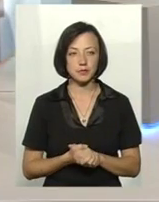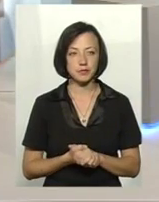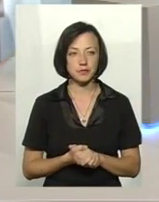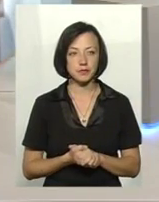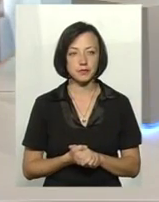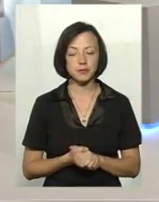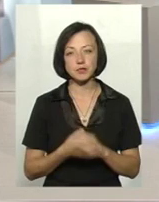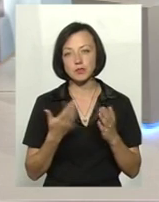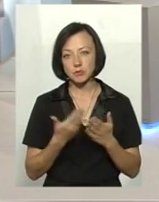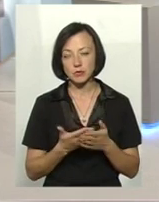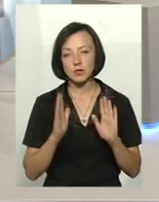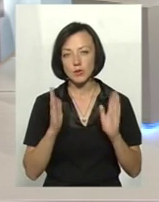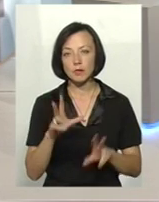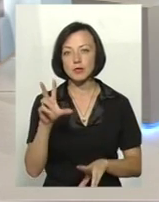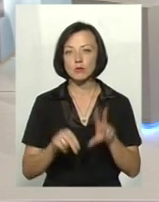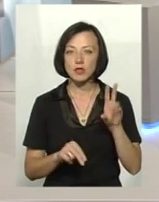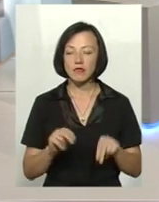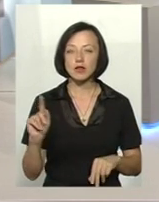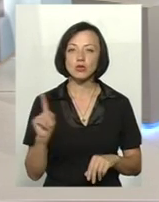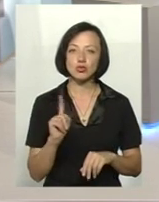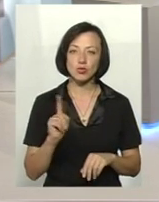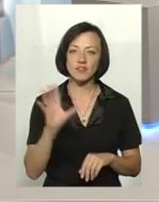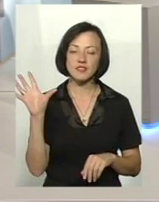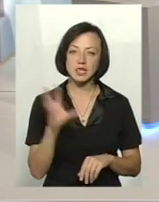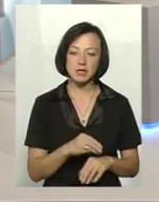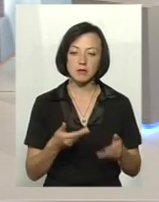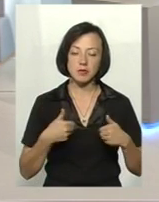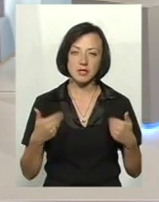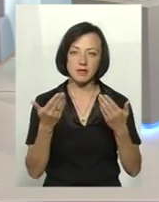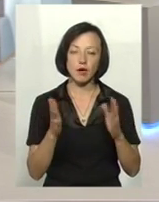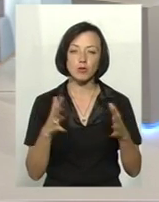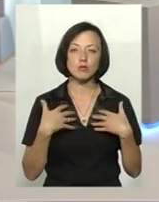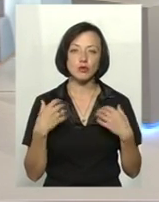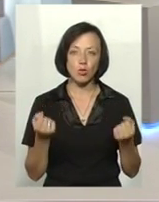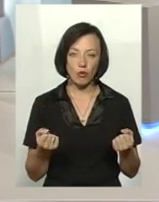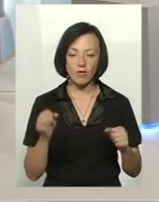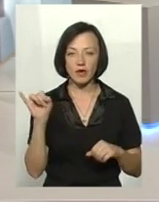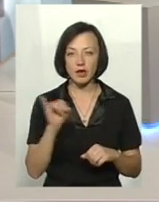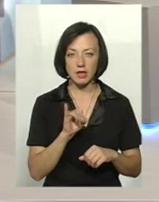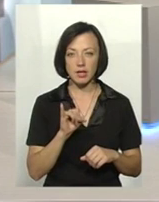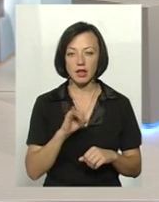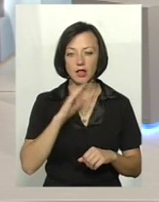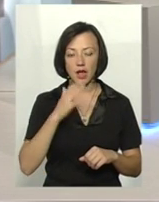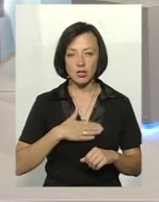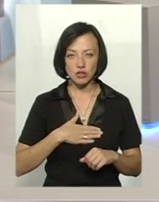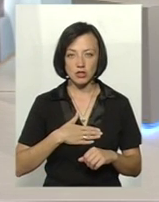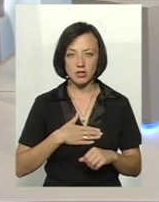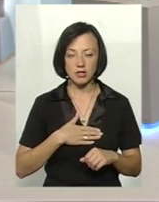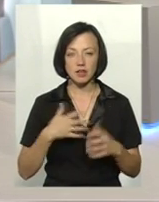Що ж, будемо сподіватися, що всі ми з вами будемо здорові, і наші